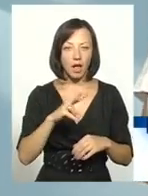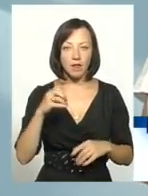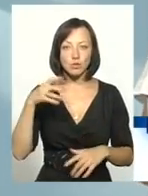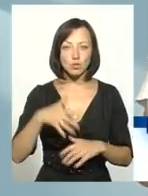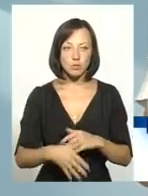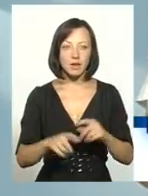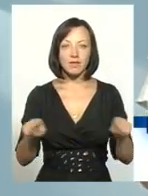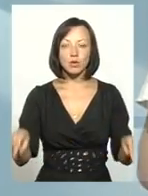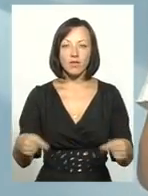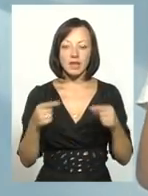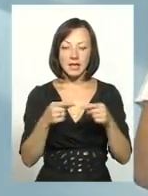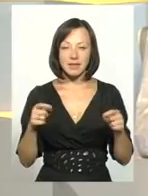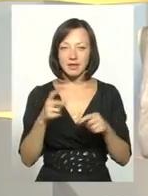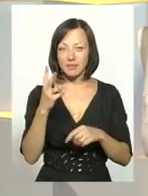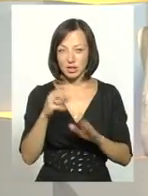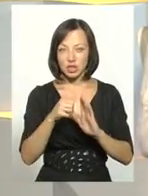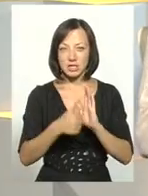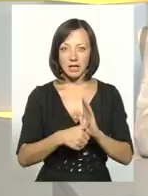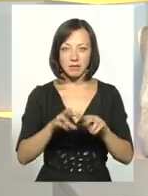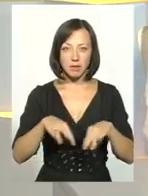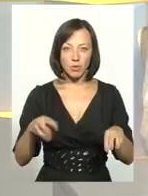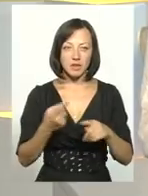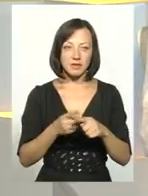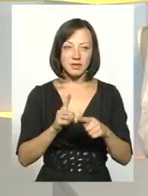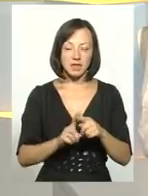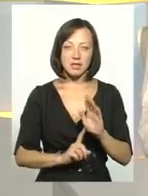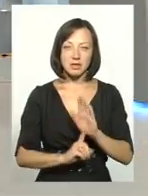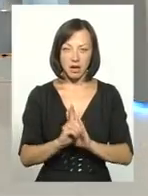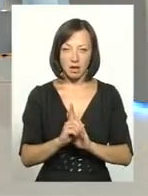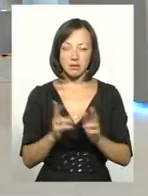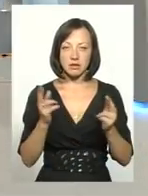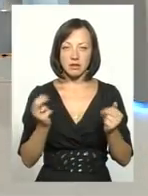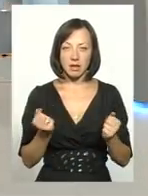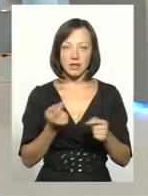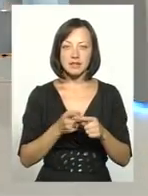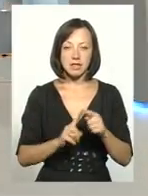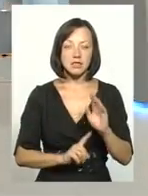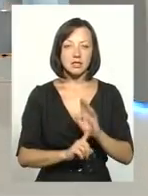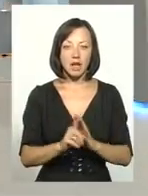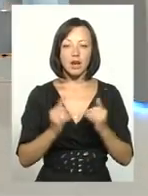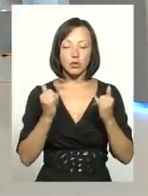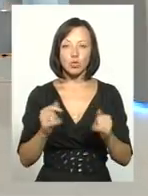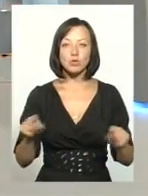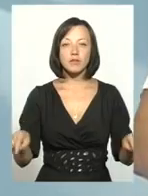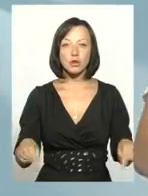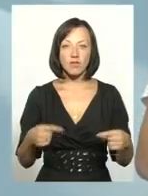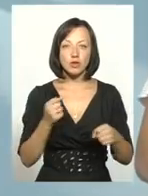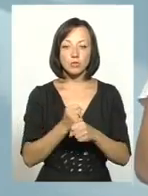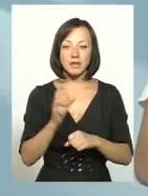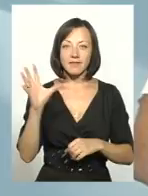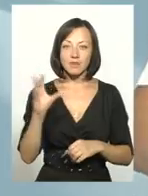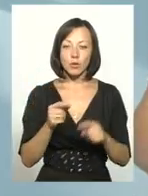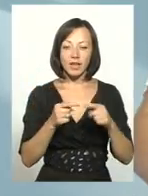відновити інфраструктуру... 216 мільйонів – це, по суті, лише старт, так? Так, це старт. Ви ж розумієте, що для того, щоб відновити і зробити всю